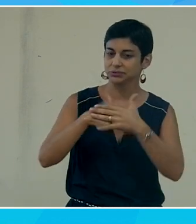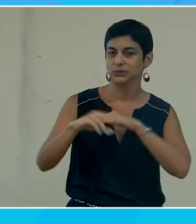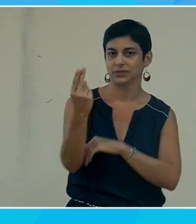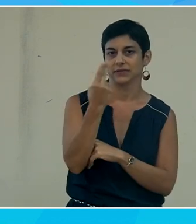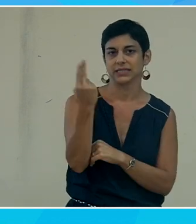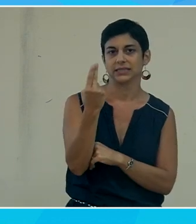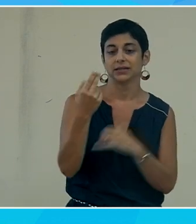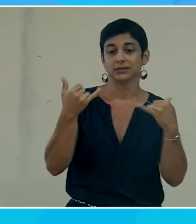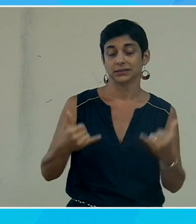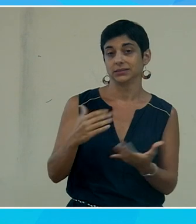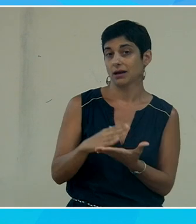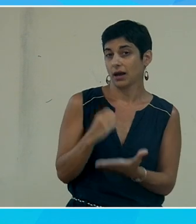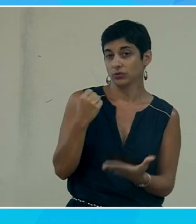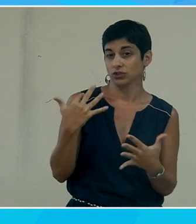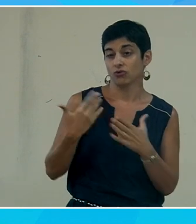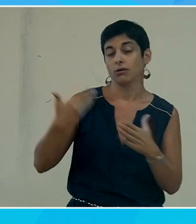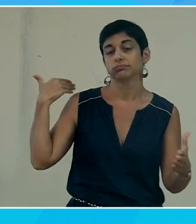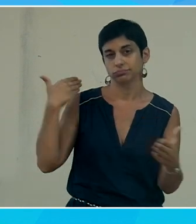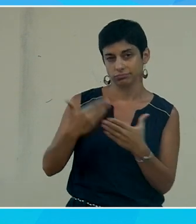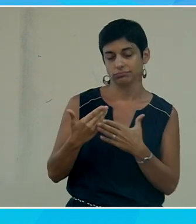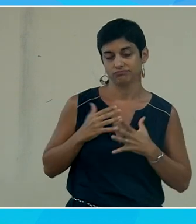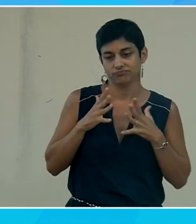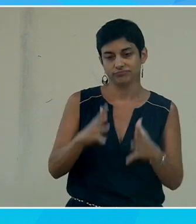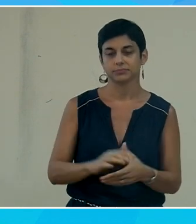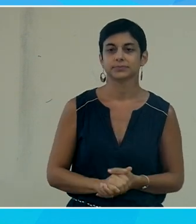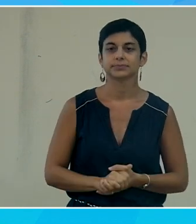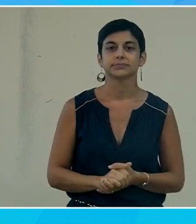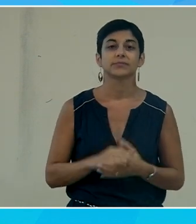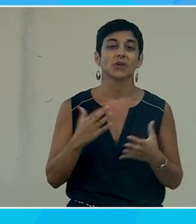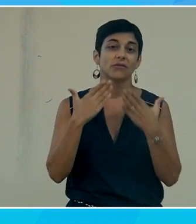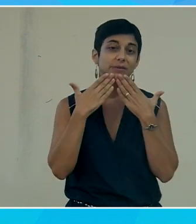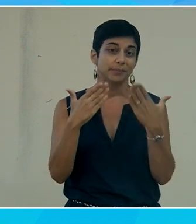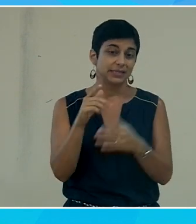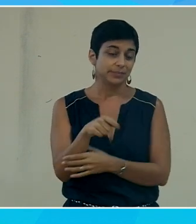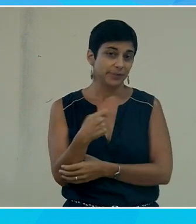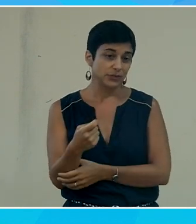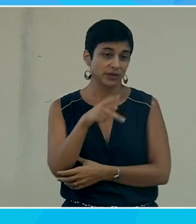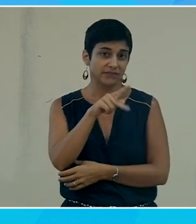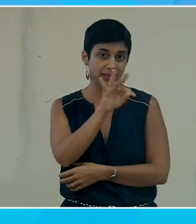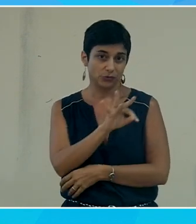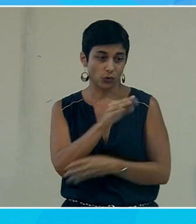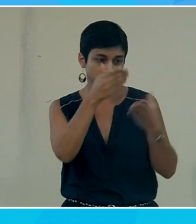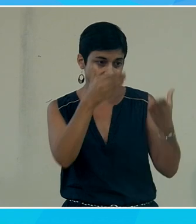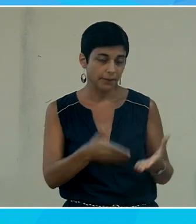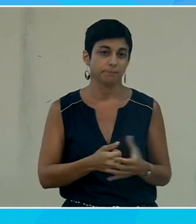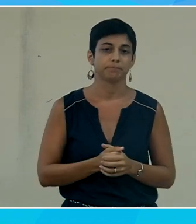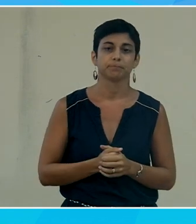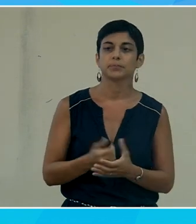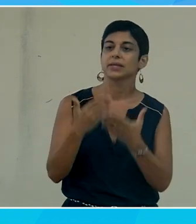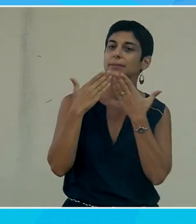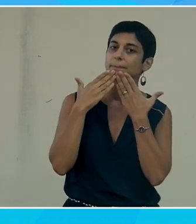et à la Réunion ça fait déjà quelque temps donc remerciement évidemment à Philippe Trottin remerciement